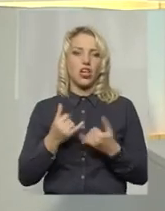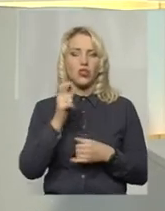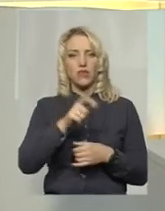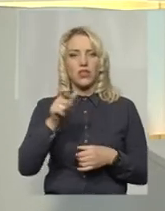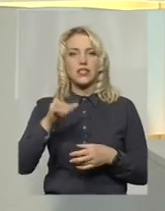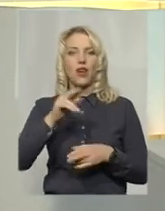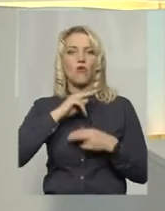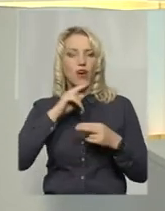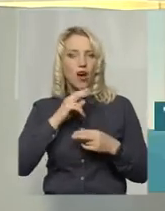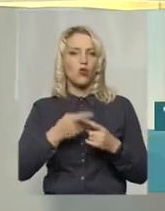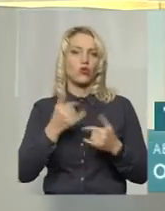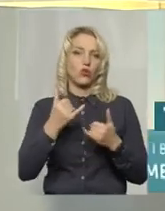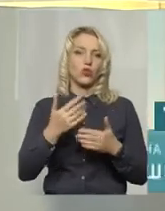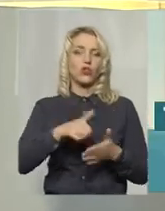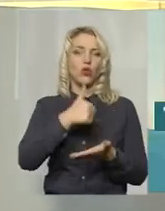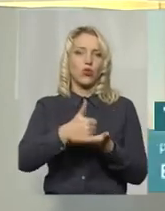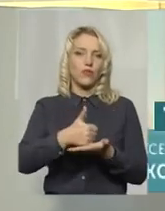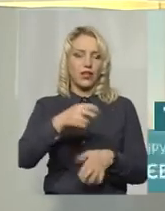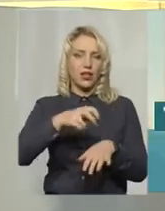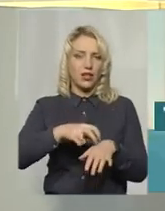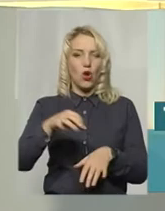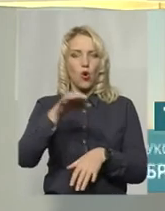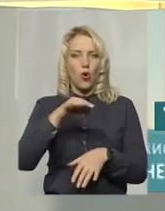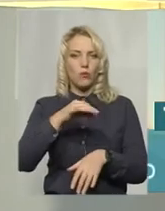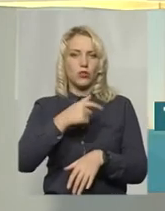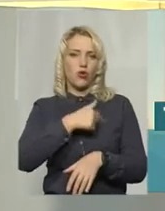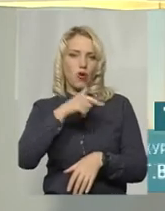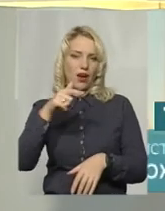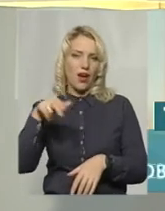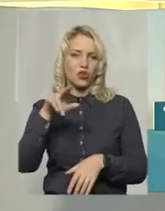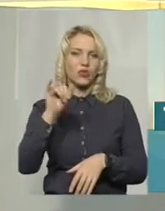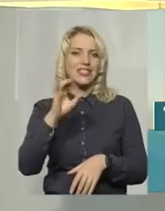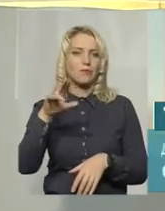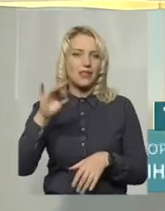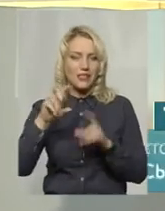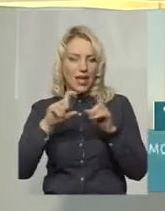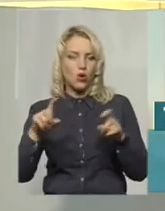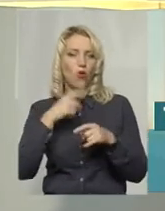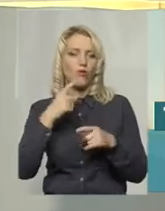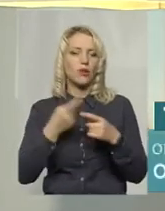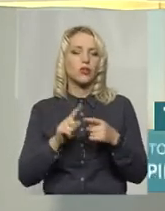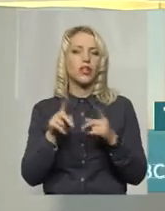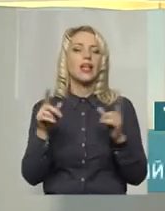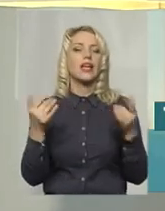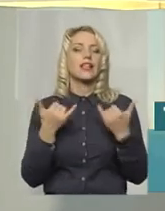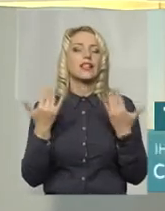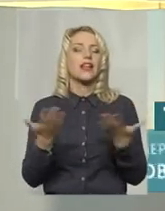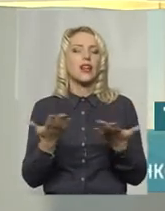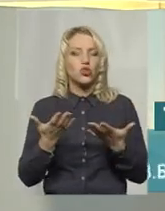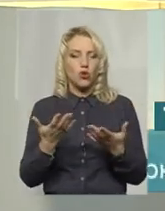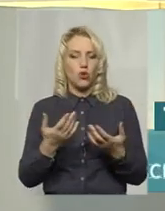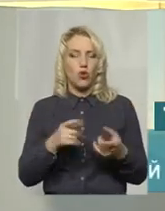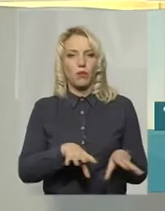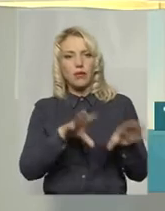вам за увагу. Ми сьогодні з головним лікарем обласного кардіодиспансеру говорили про те, для чого стаціонар диспансеру